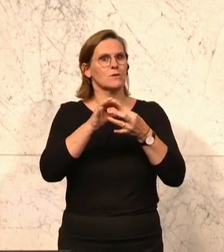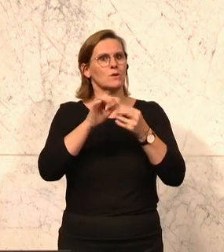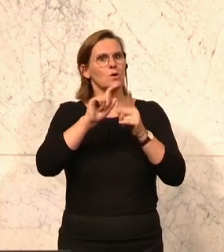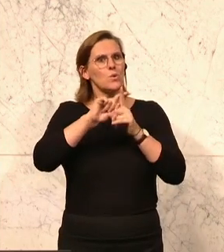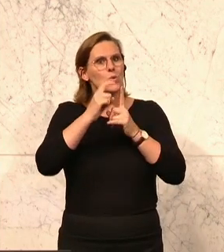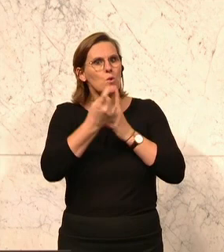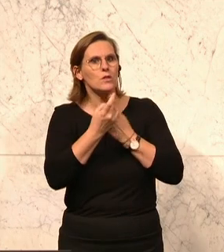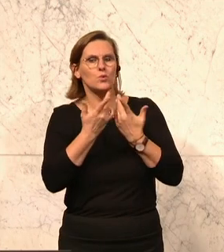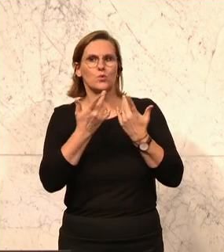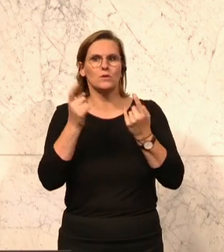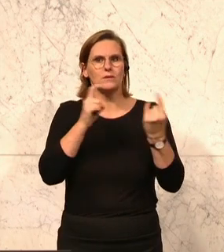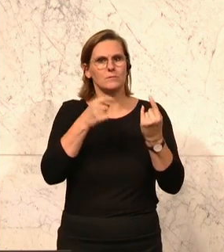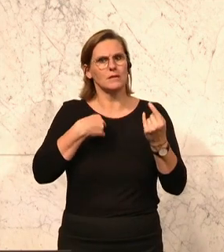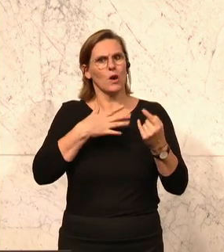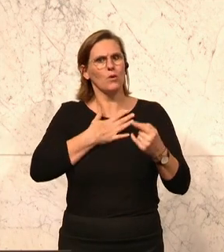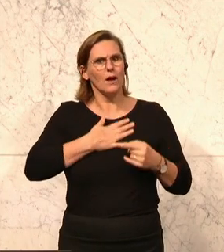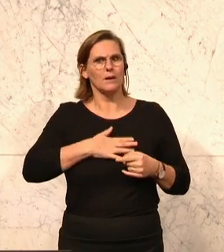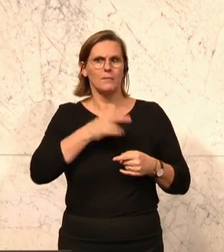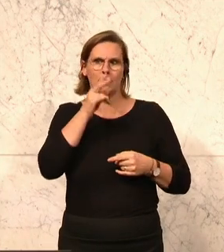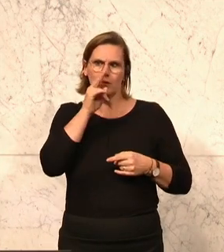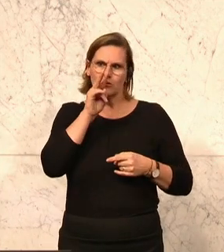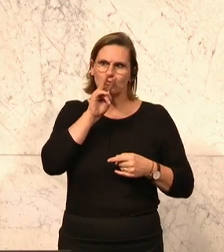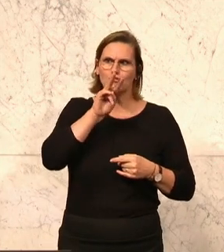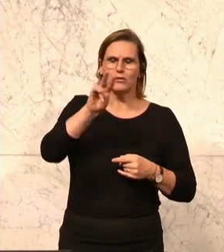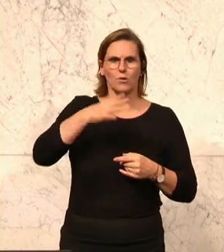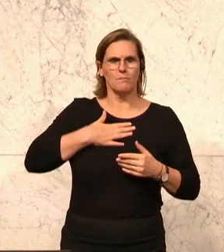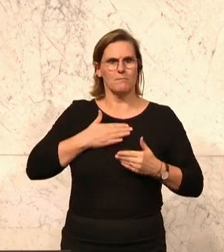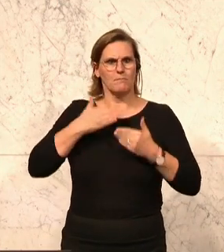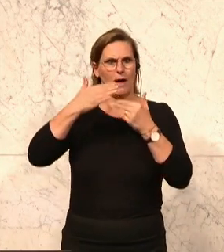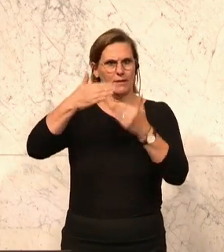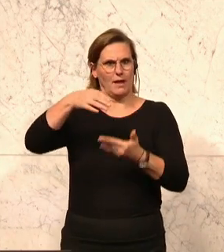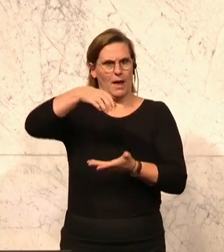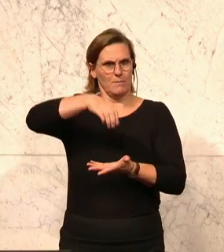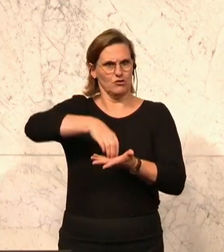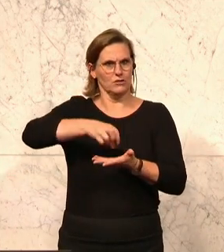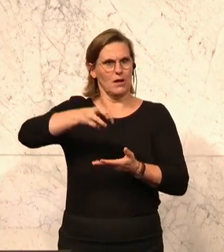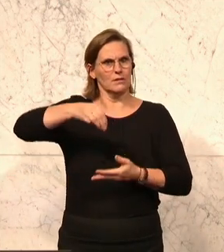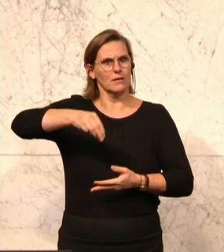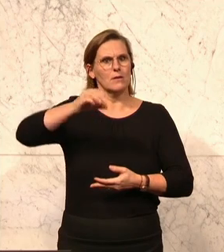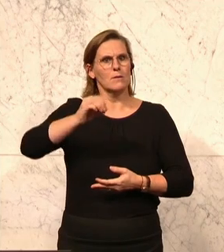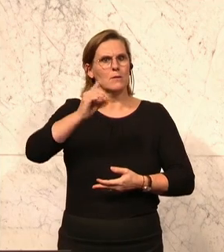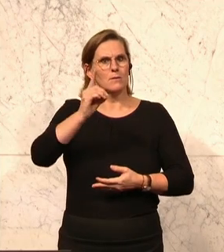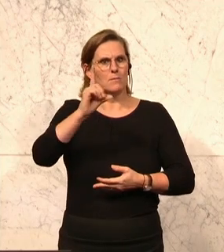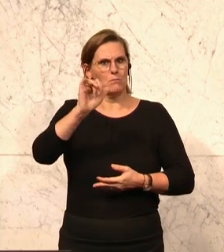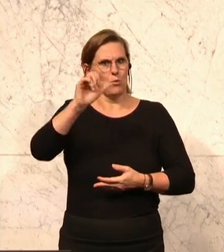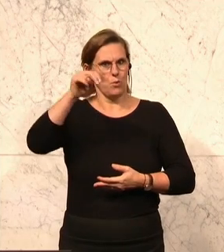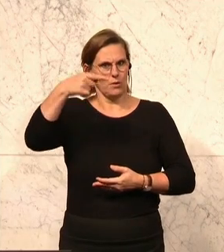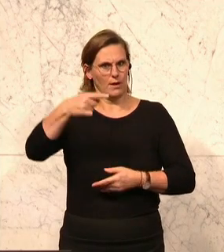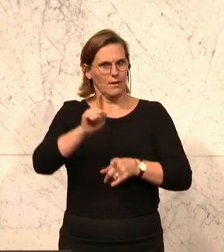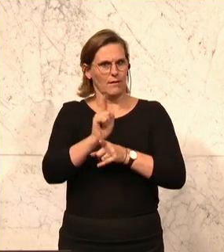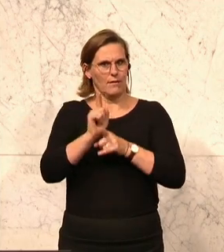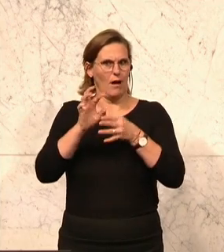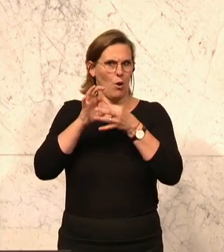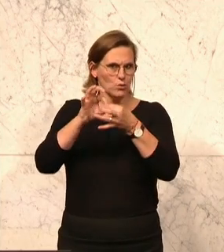werfe ich auch immer gerne einen Blick auf meine Heimatstadt Mödling. Und in dem Zusammenhang sei auch gesagt,